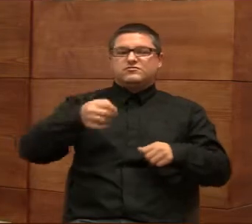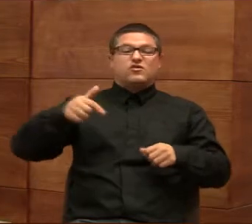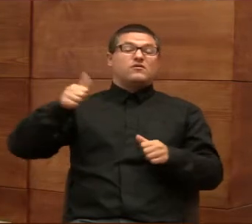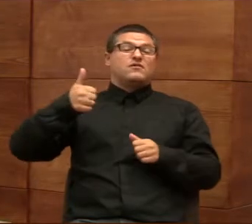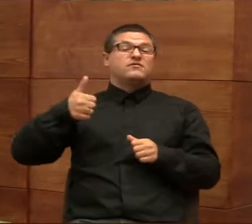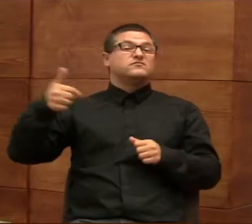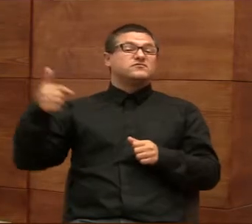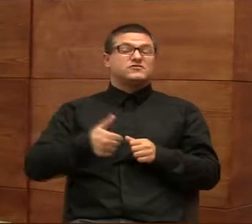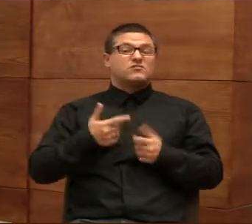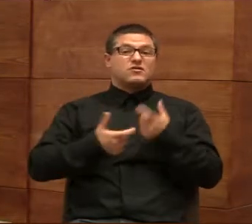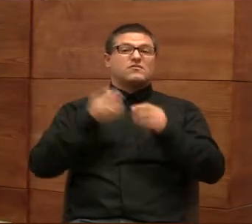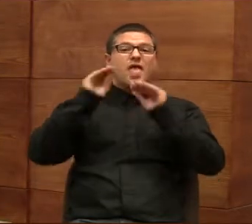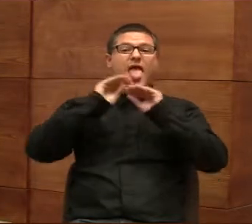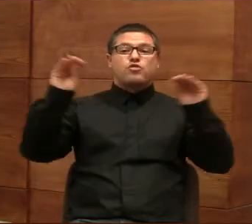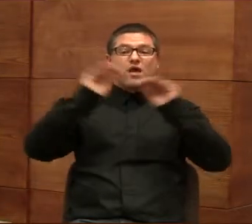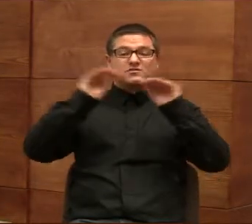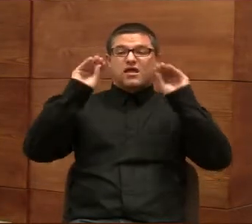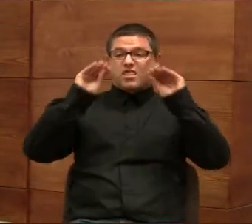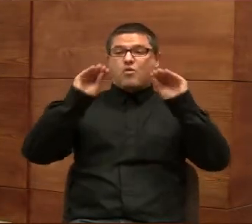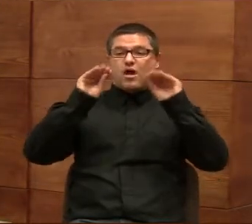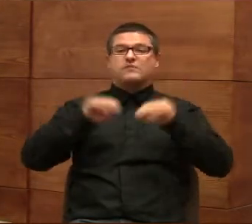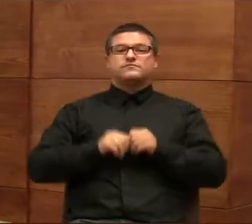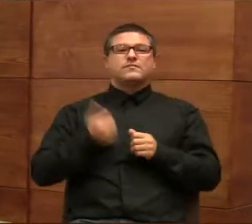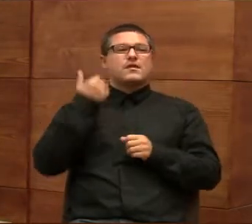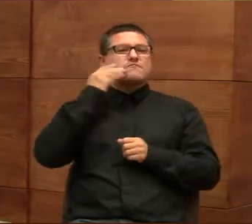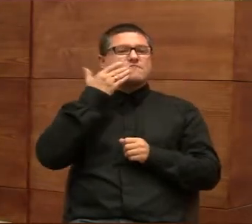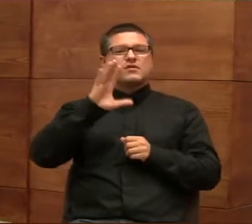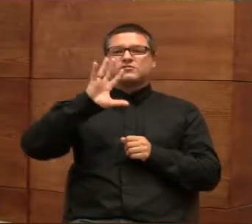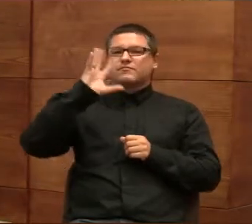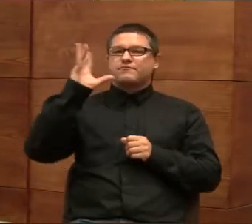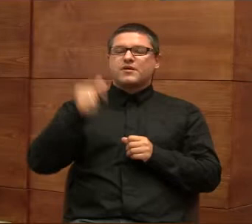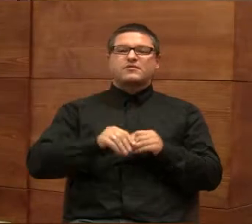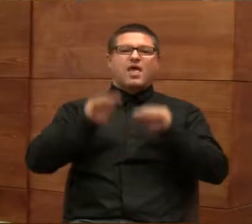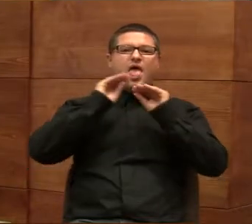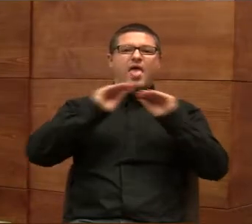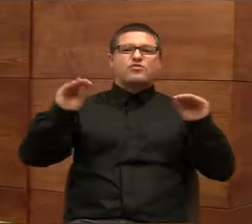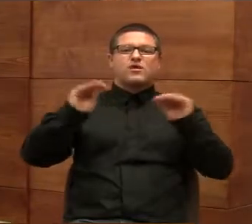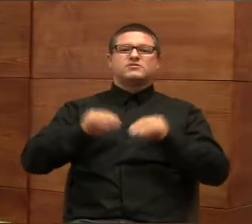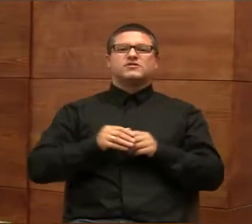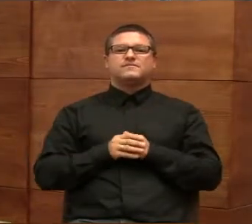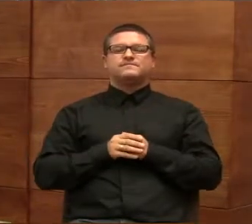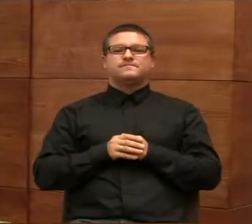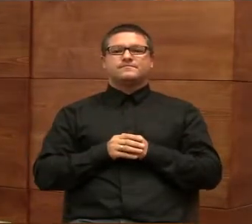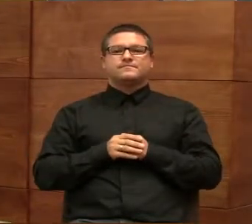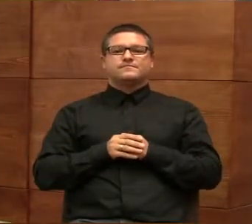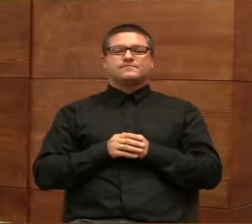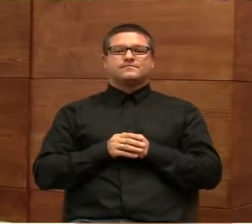zacząć od edukacji. Dziękuję. Bardzo pięknie, płynnie edukacja, proszę bardzo. Nowe